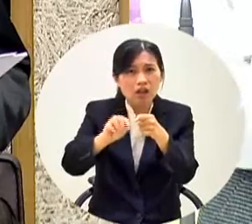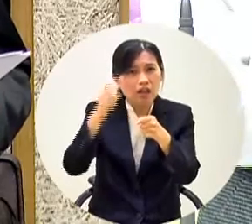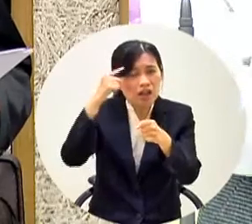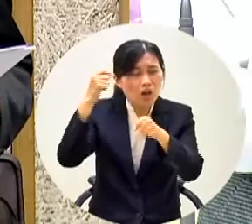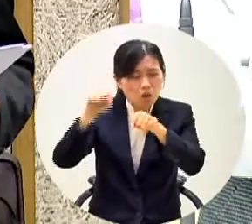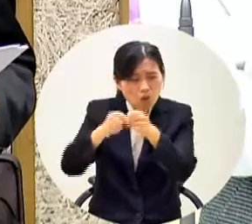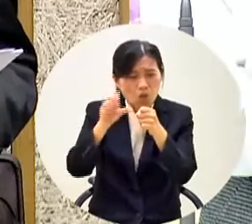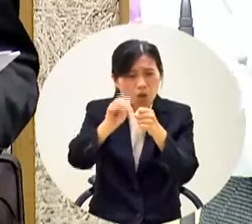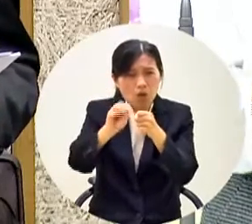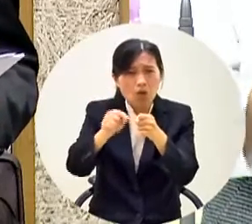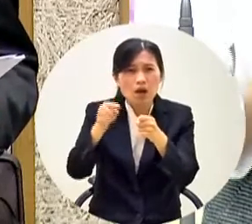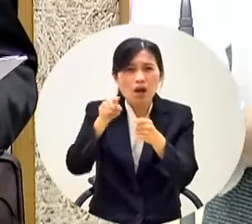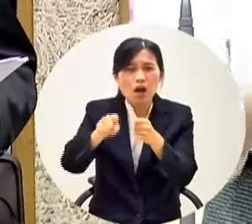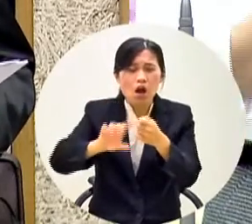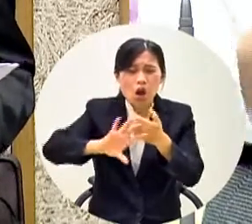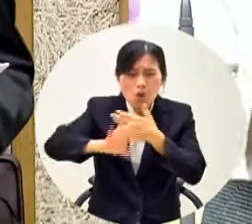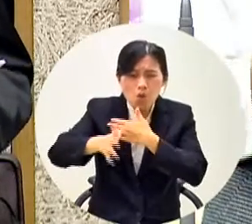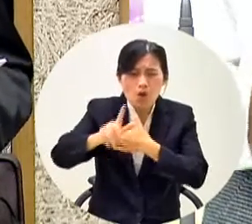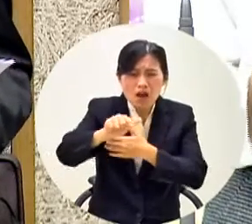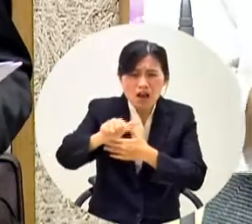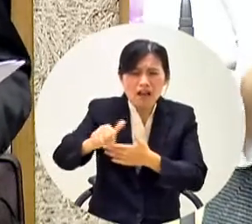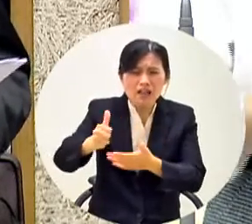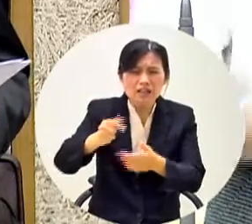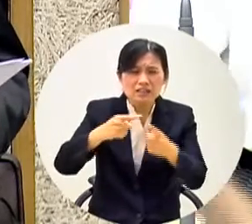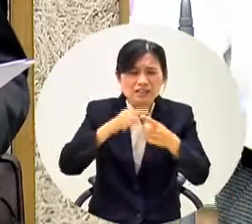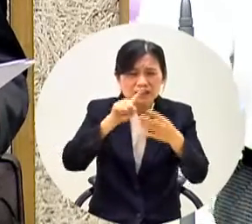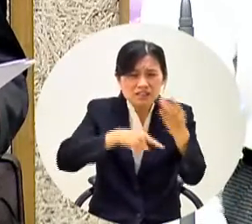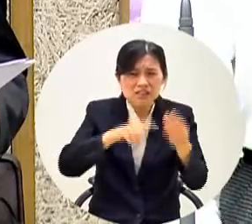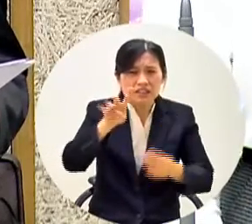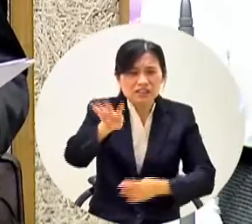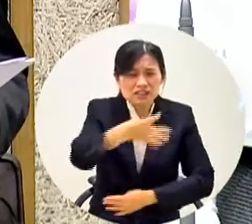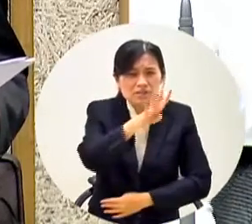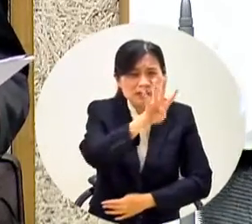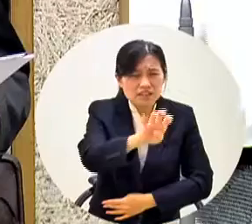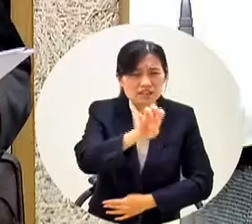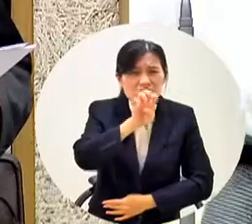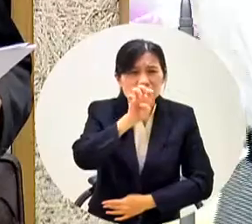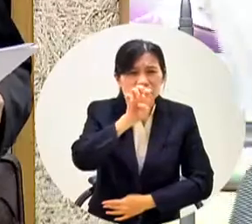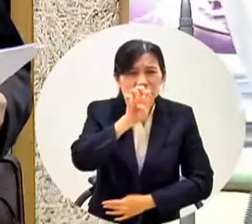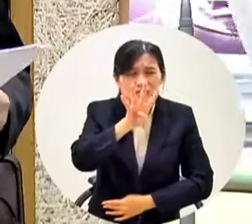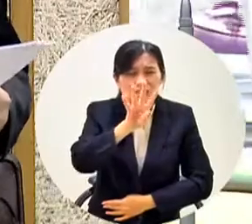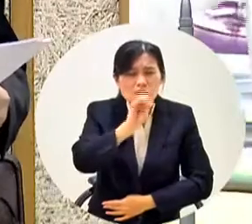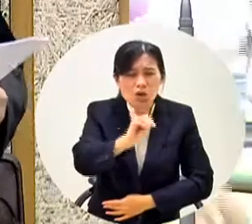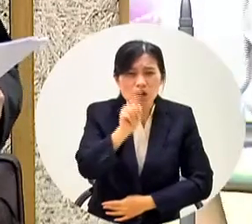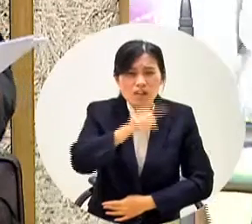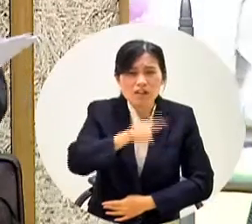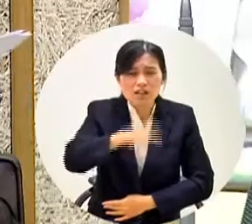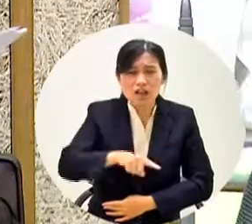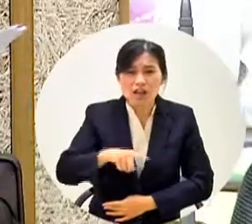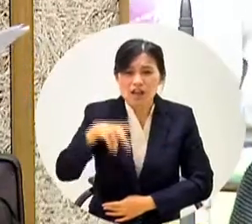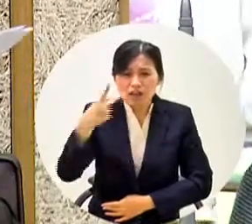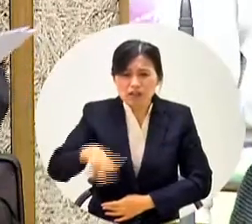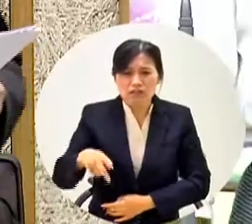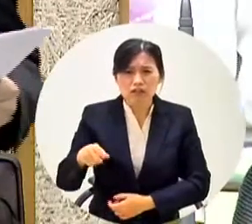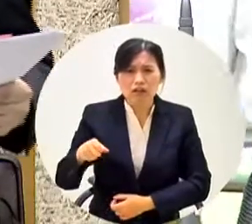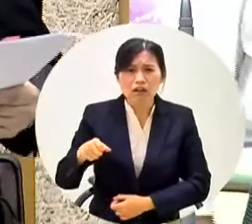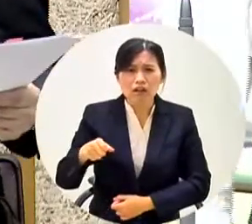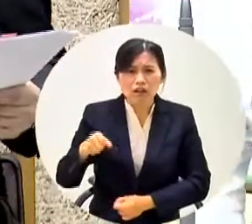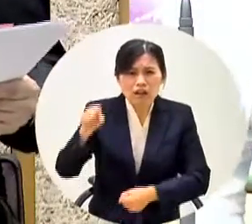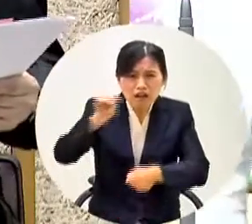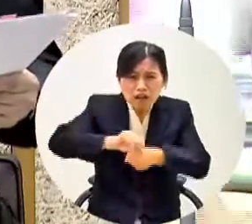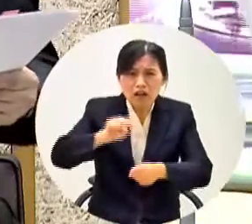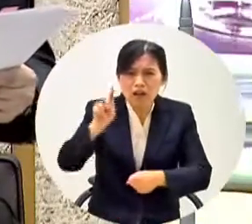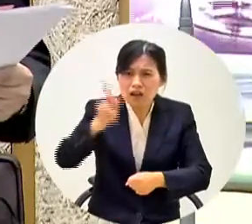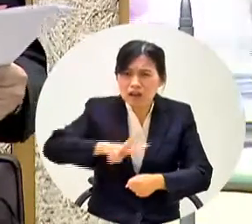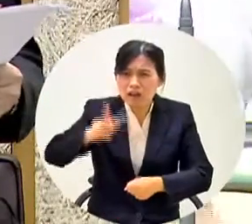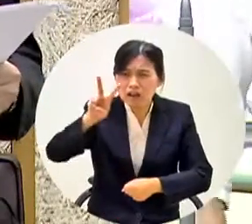請外籍英語教師人事會444萬一千元你要用2400萬來搞搞這個